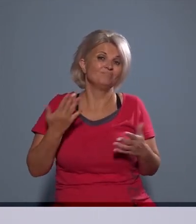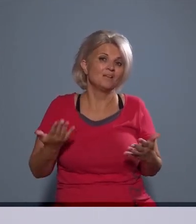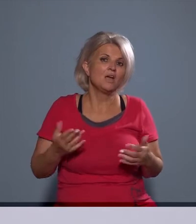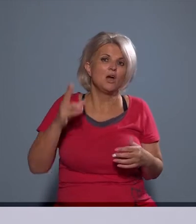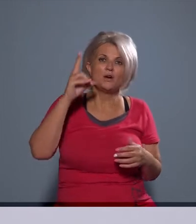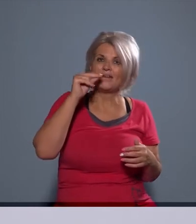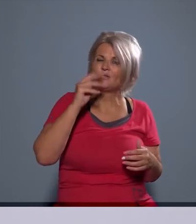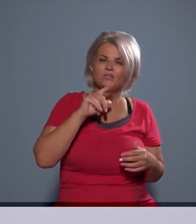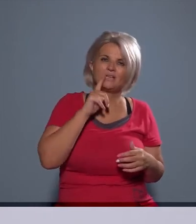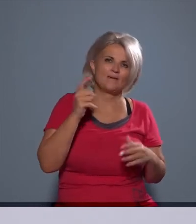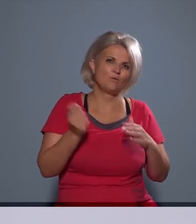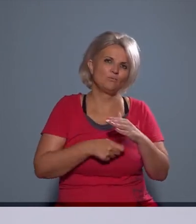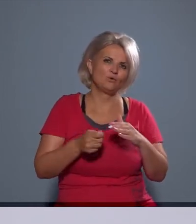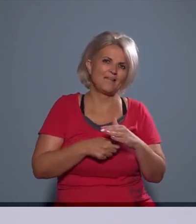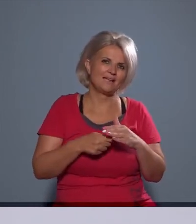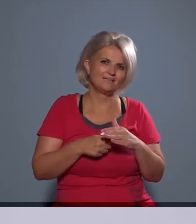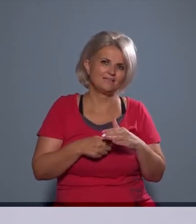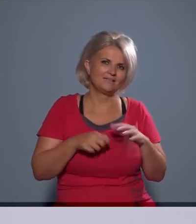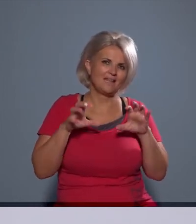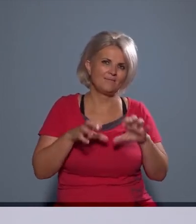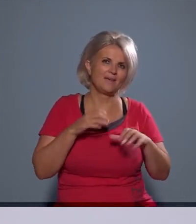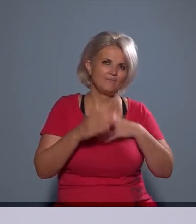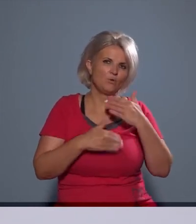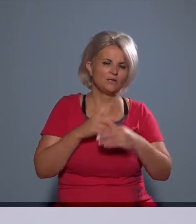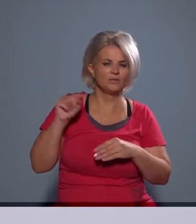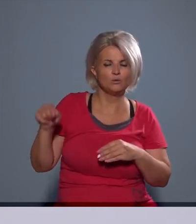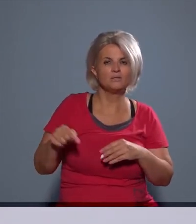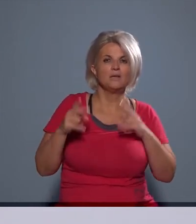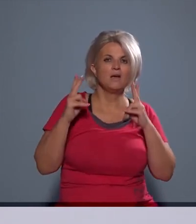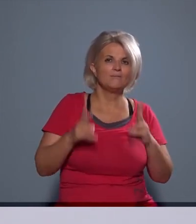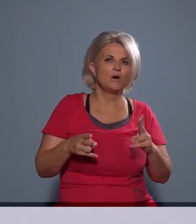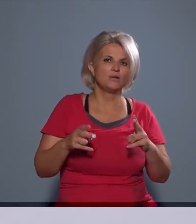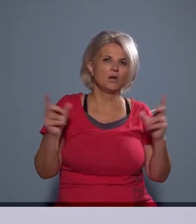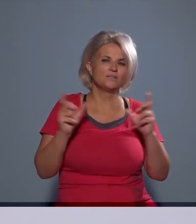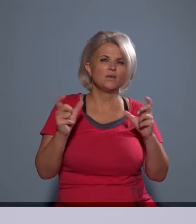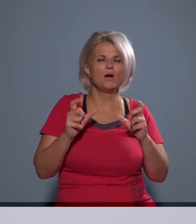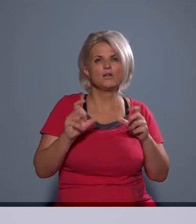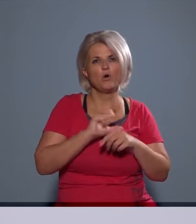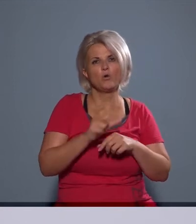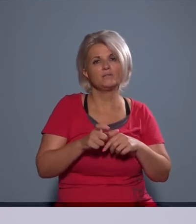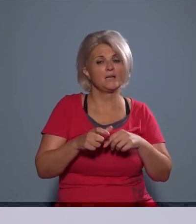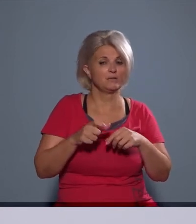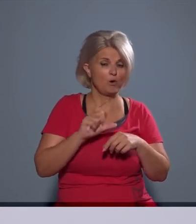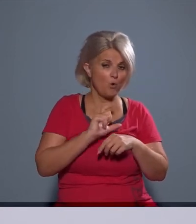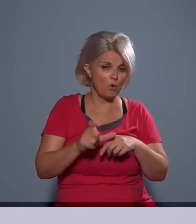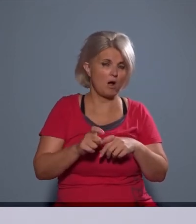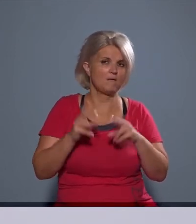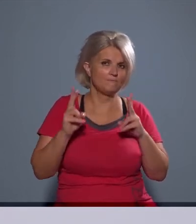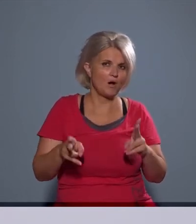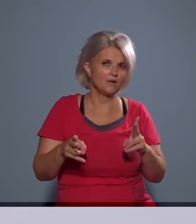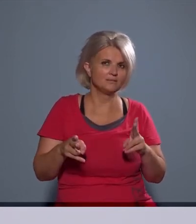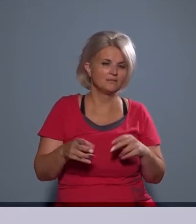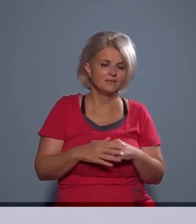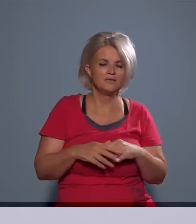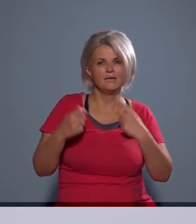rendőrség nem fogja megbüntetni a tevékenységet folytatót, hiszen van a zajokozásnak, a zajkeltésnek egy indokolt mértéke, hiszen mondjuk